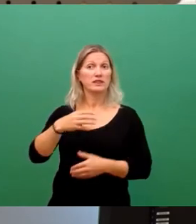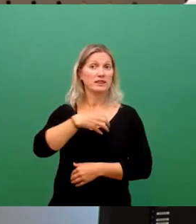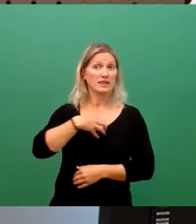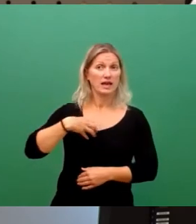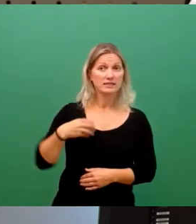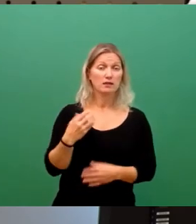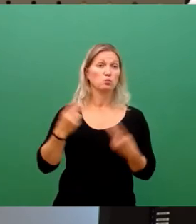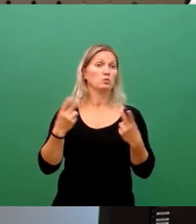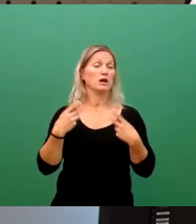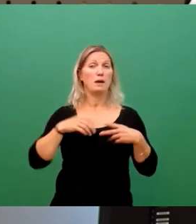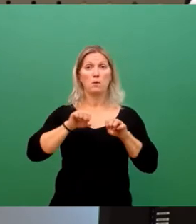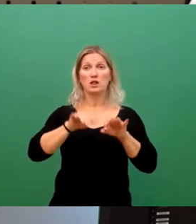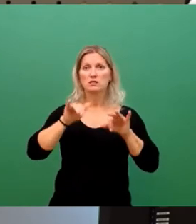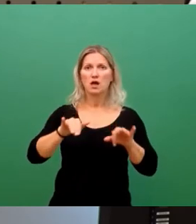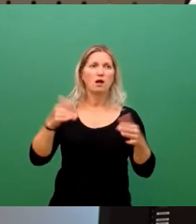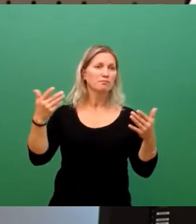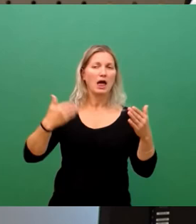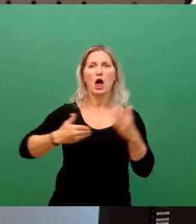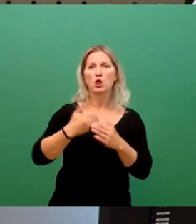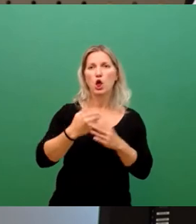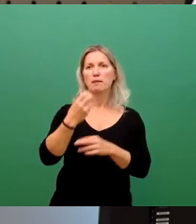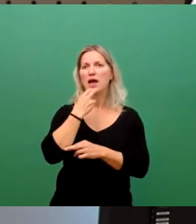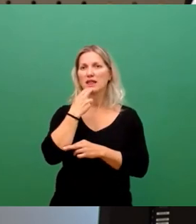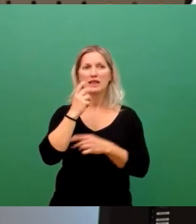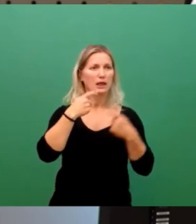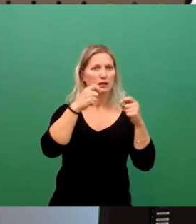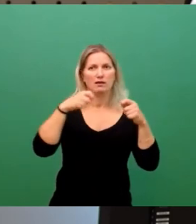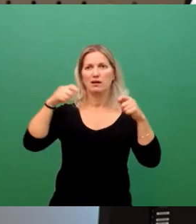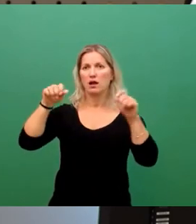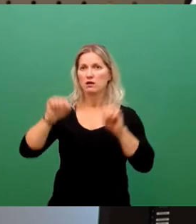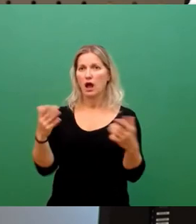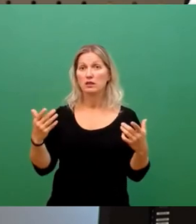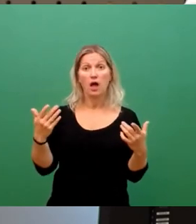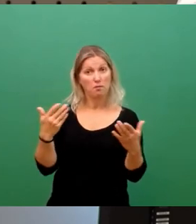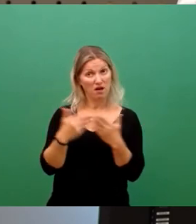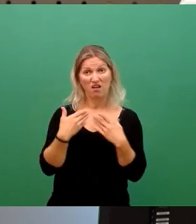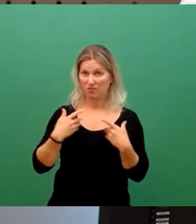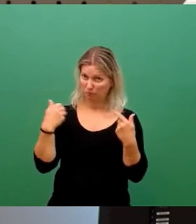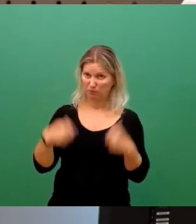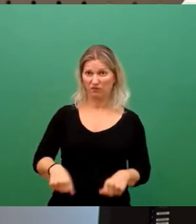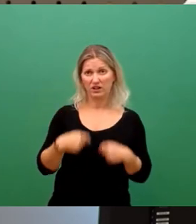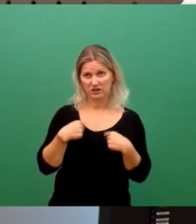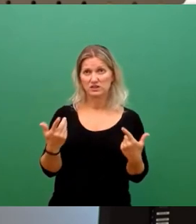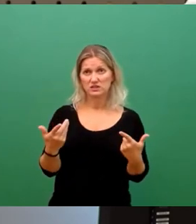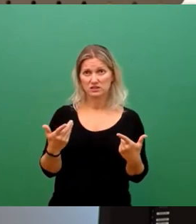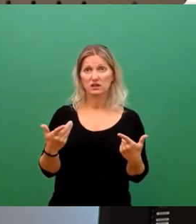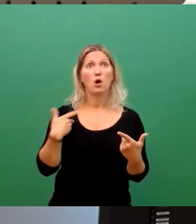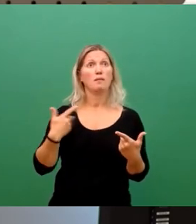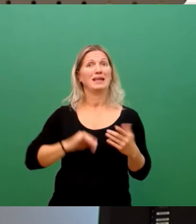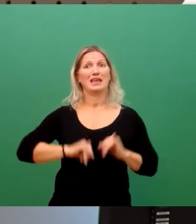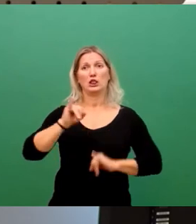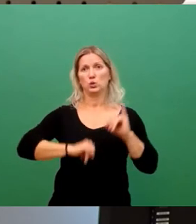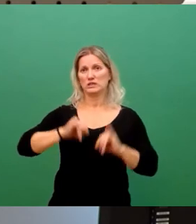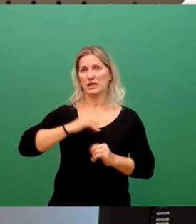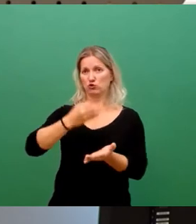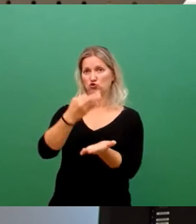erneuerbare Energien aufzubauen. Und wir haben aus meiner Sicht sogar die gottverdammte Pflicht. Weil wir sind ein wichtiger Industriestandort. Und die Frage